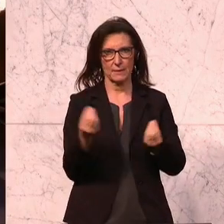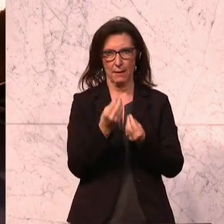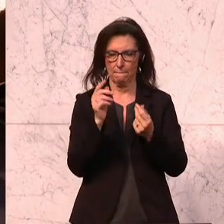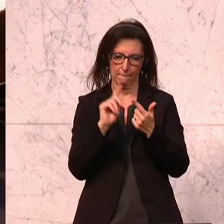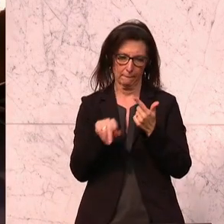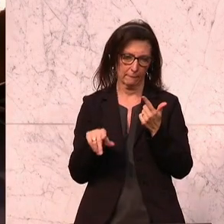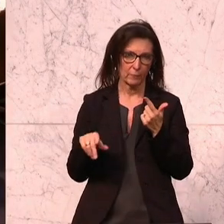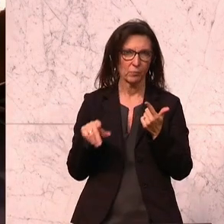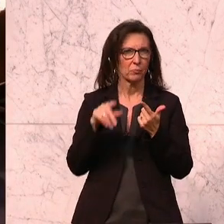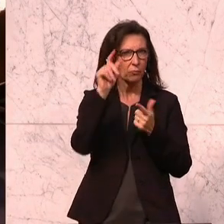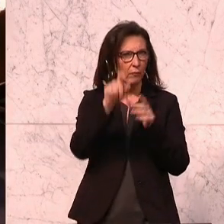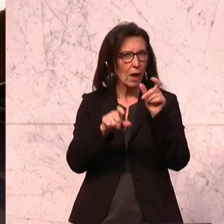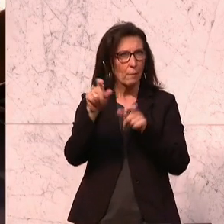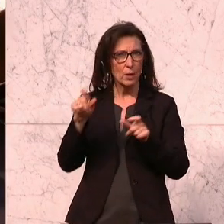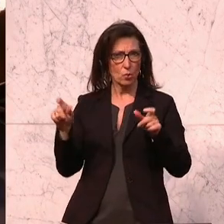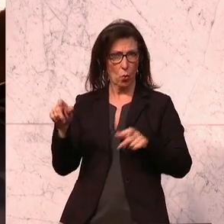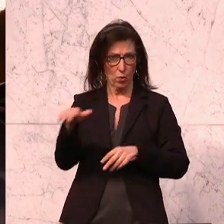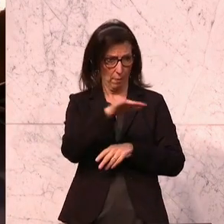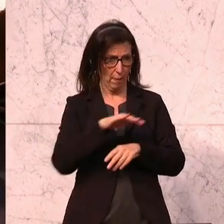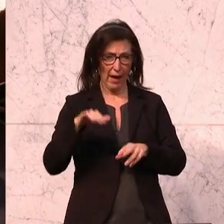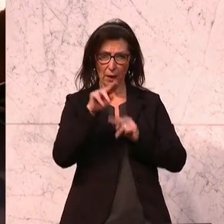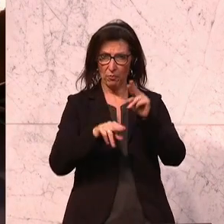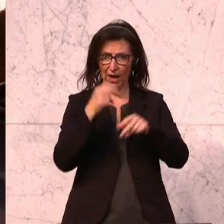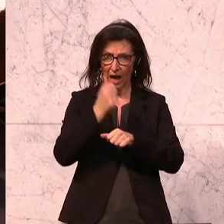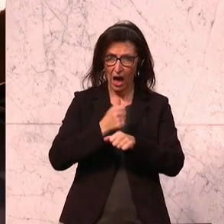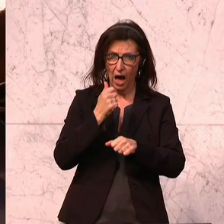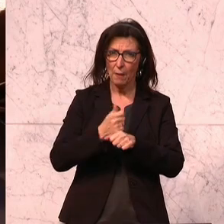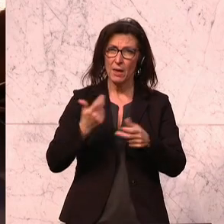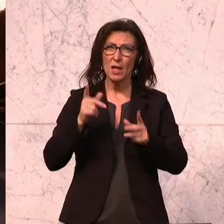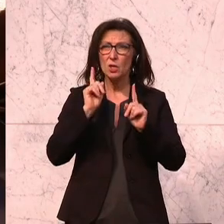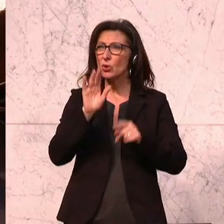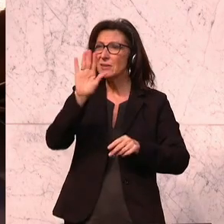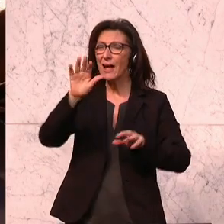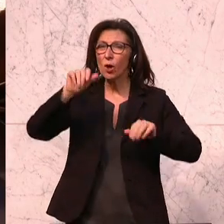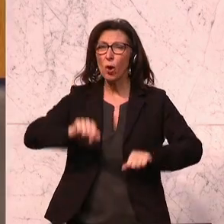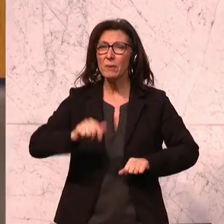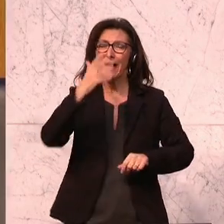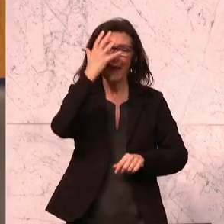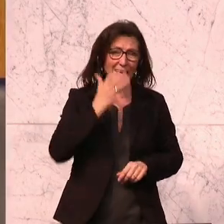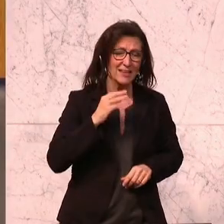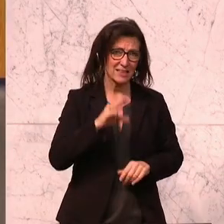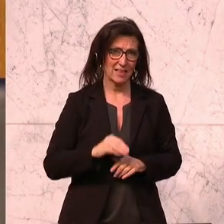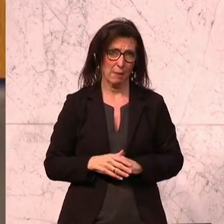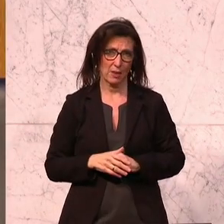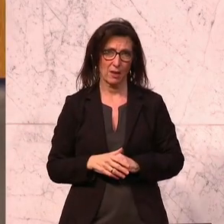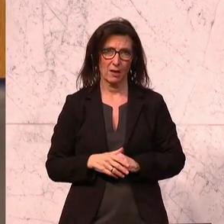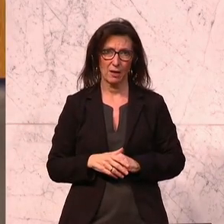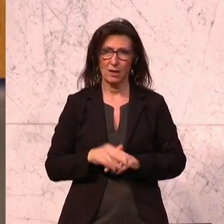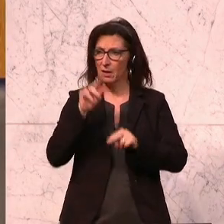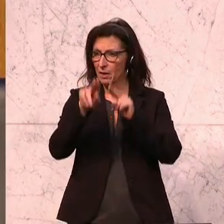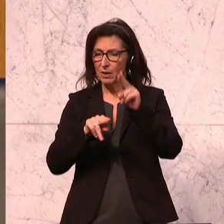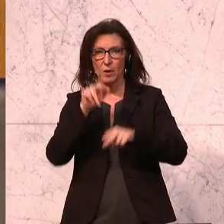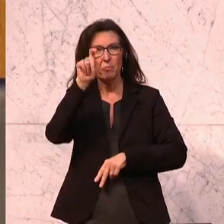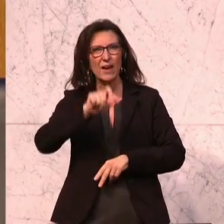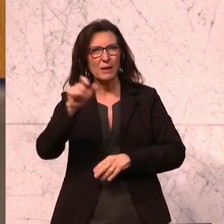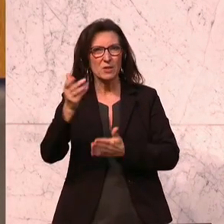Diejenigen, die dort arbeiten, ihren Kompetenzen auch ernst zu nehmen. Das heißt, die Handlungsmöglichkeiten von ausgebildetem Pflegepersonal